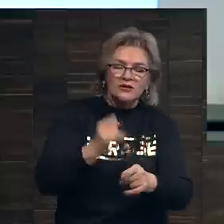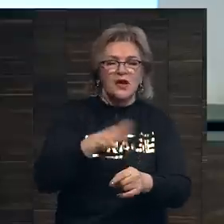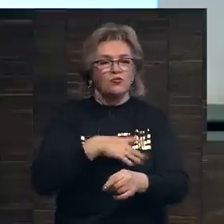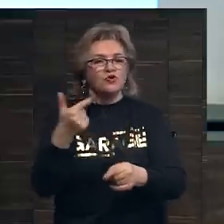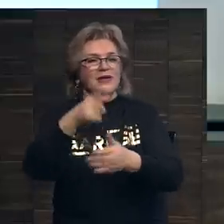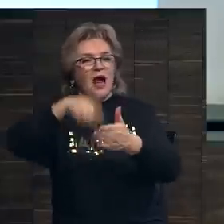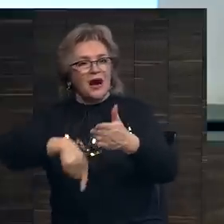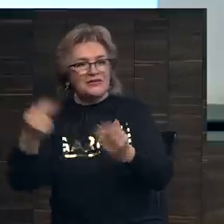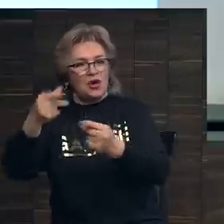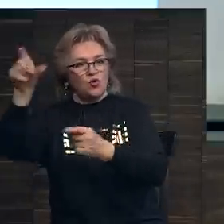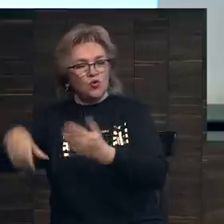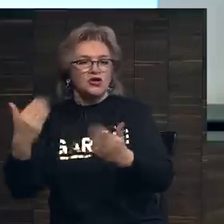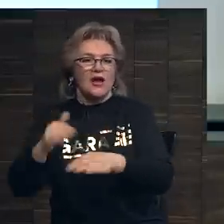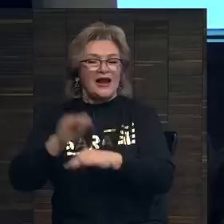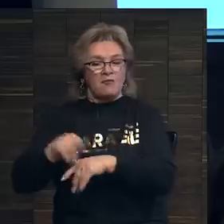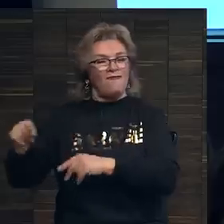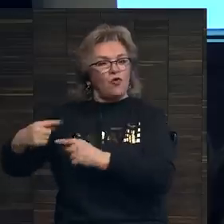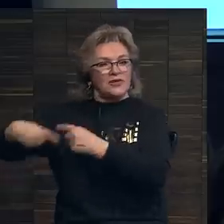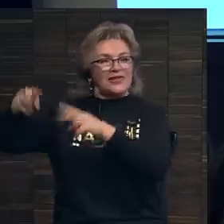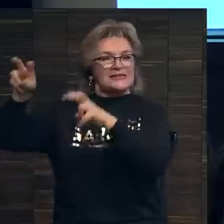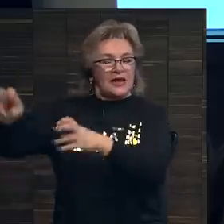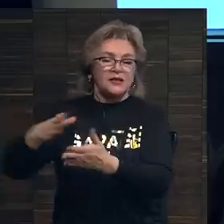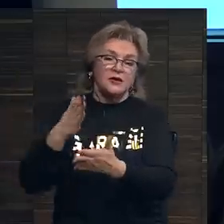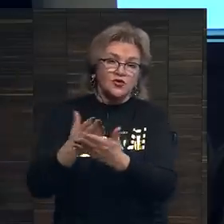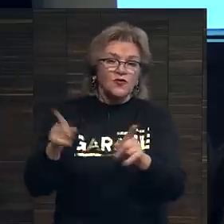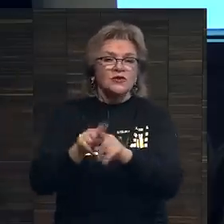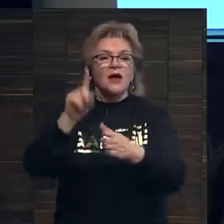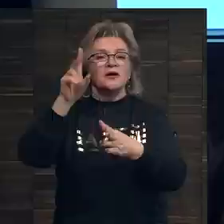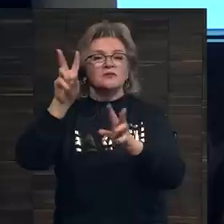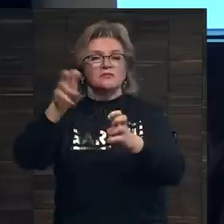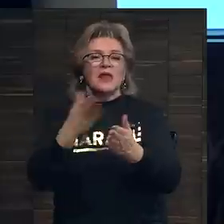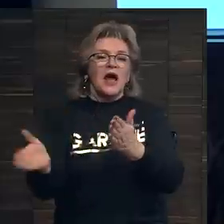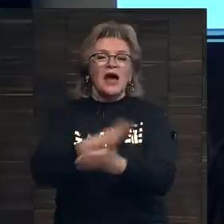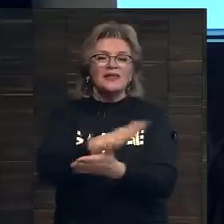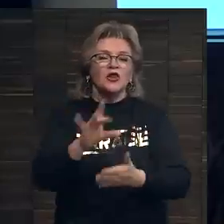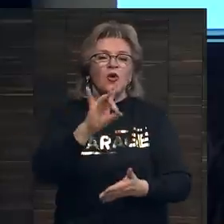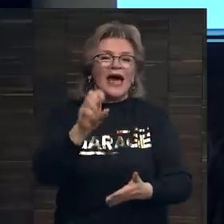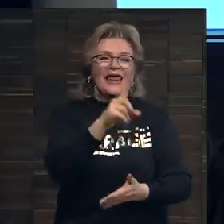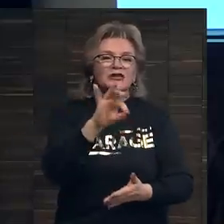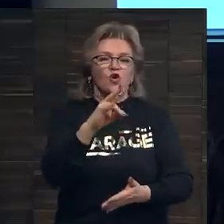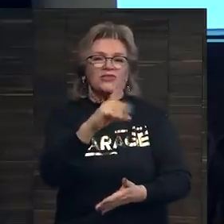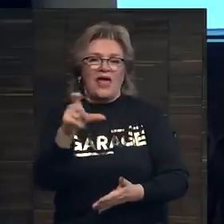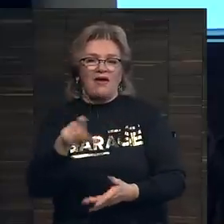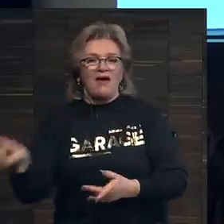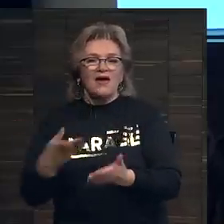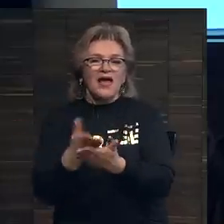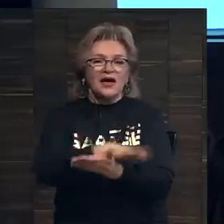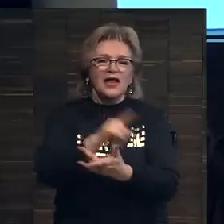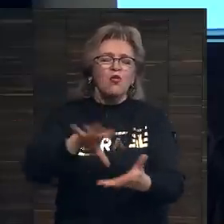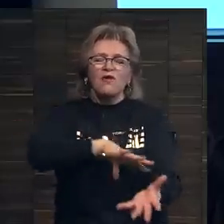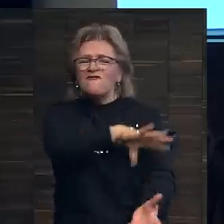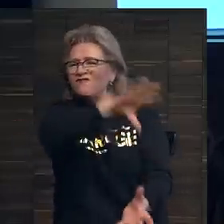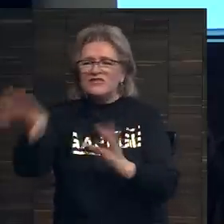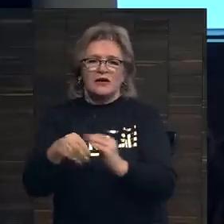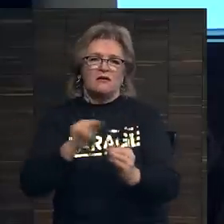гарантия художника или фонда наследников. Существует также так называемый каталог резоне. Это каталог всех